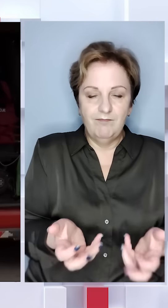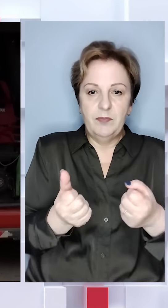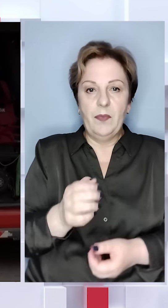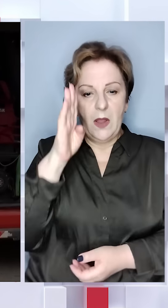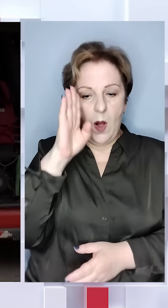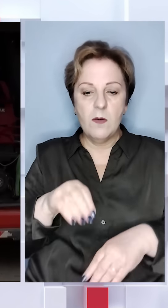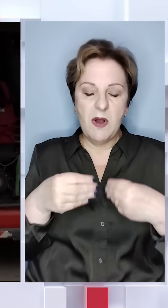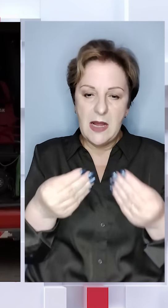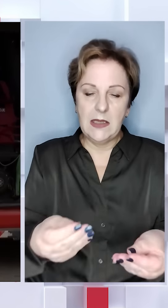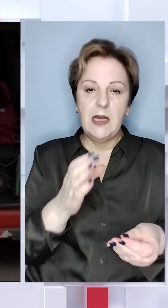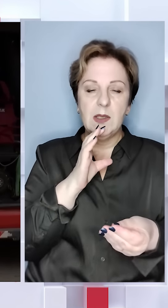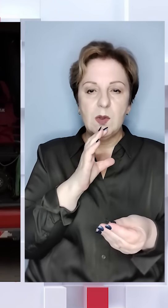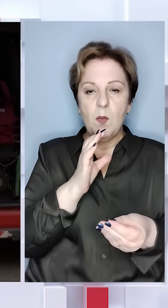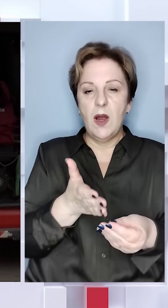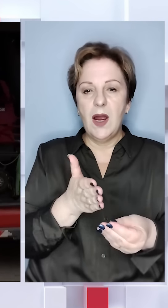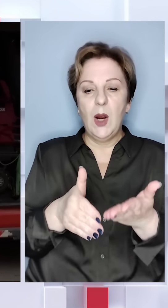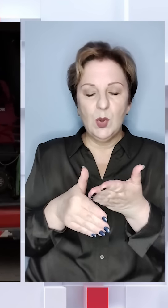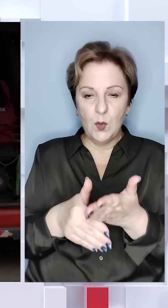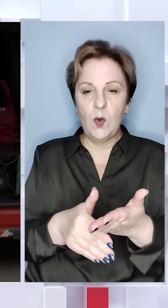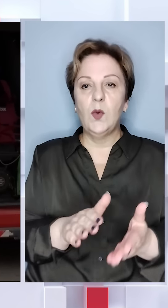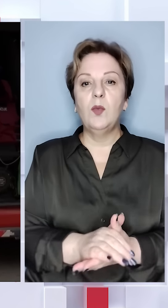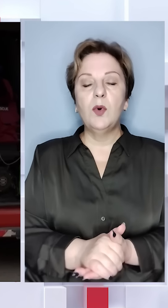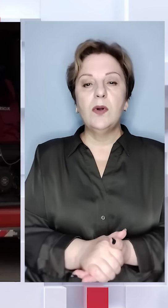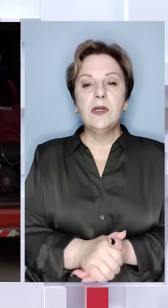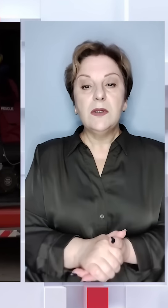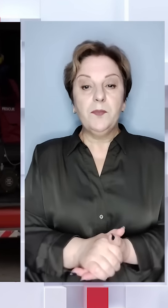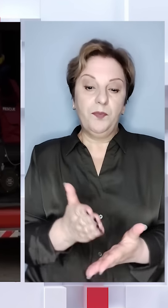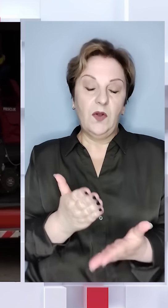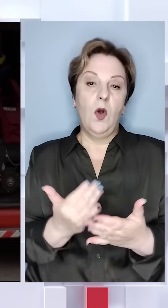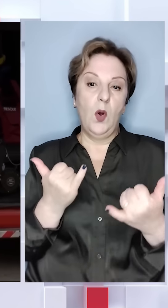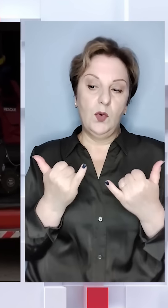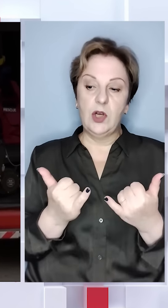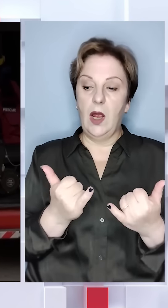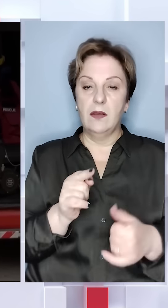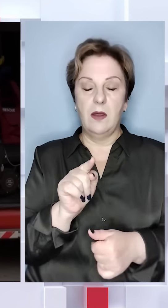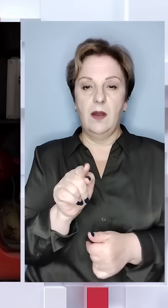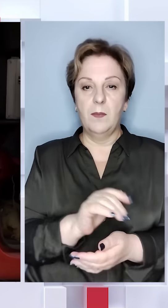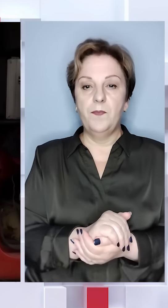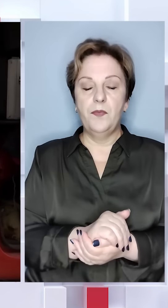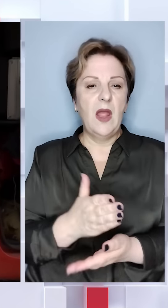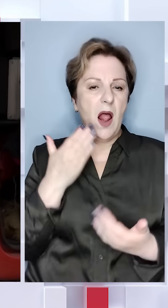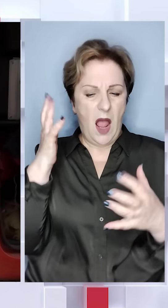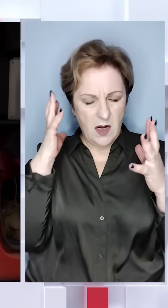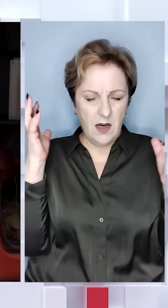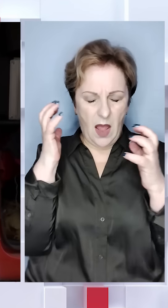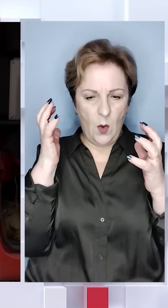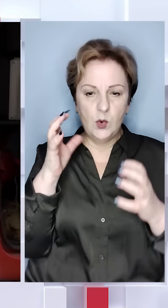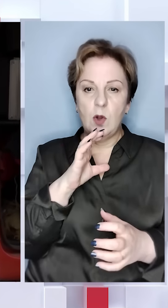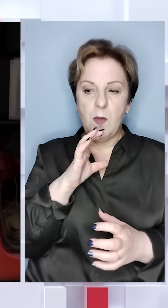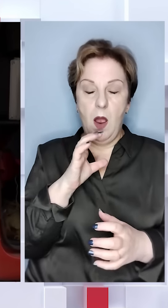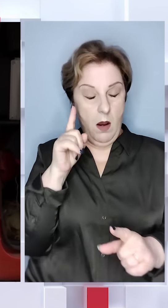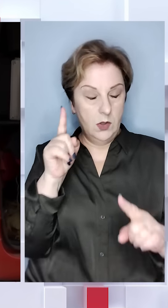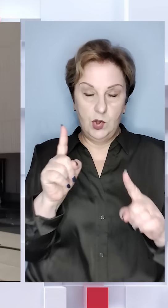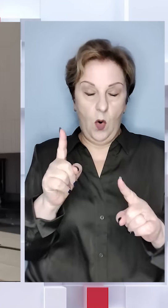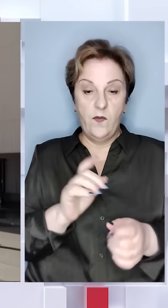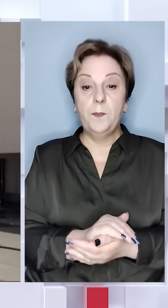хлопці надали їй допомогу. От вона зараз знаходиться там. Легка контузія в неї і